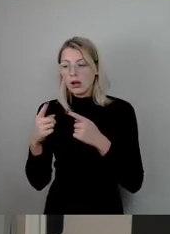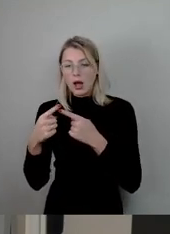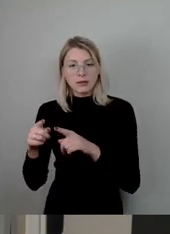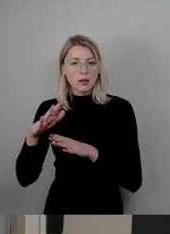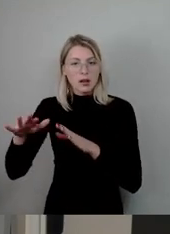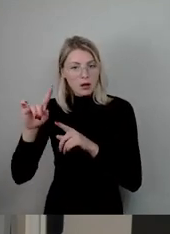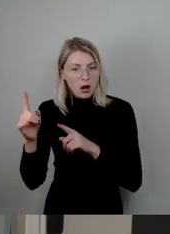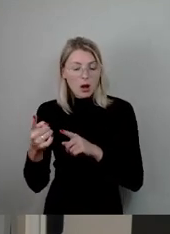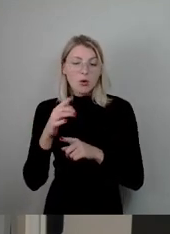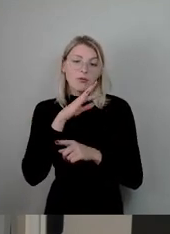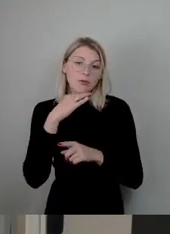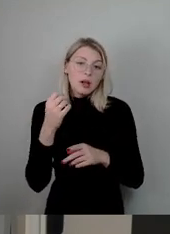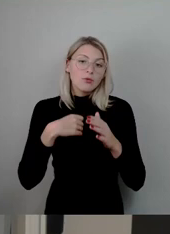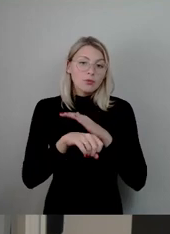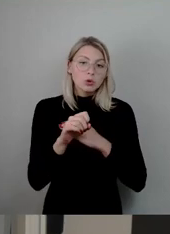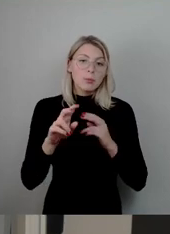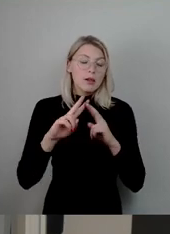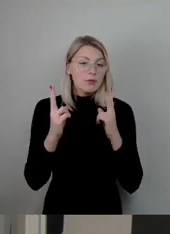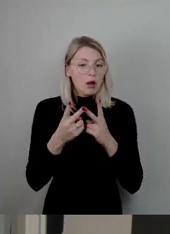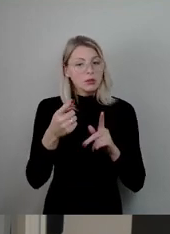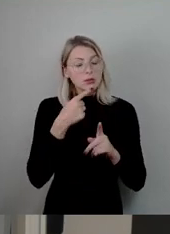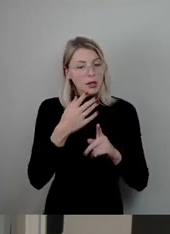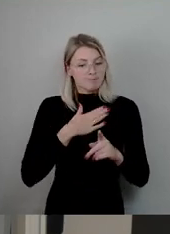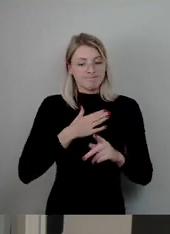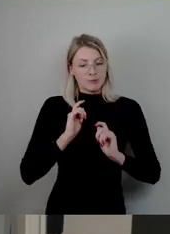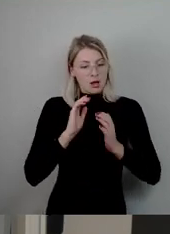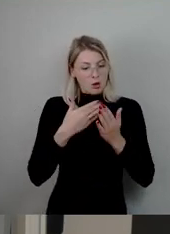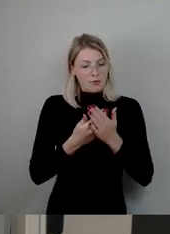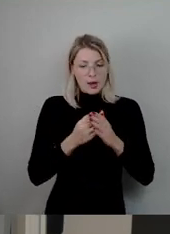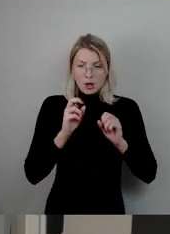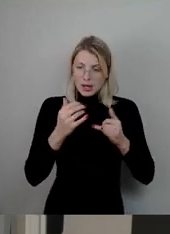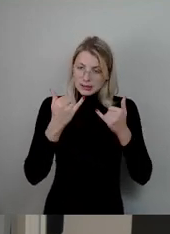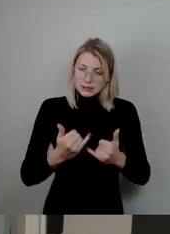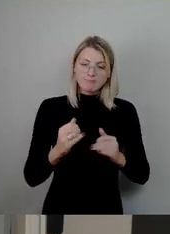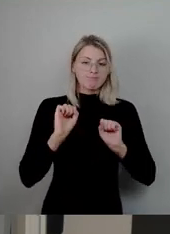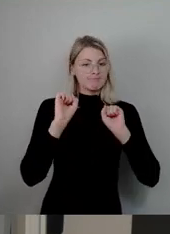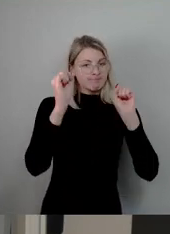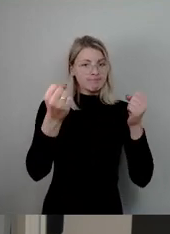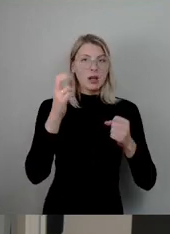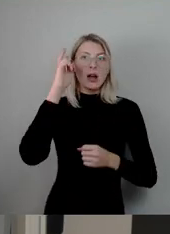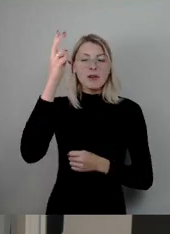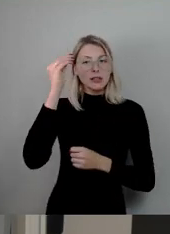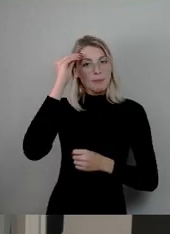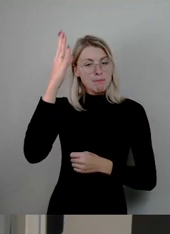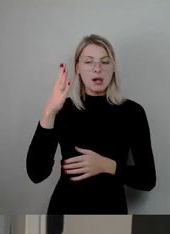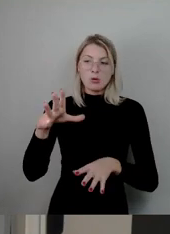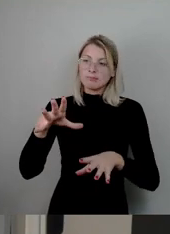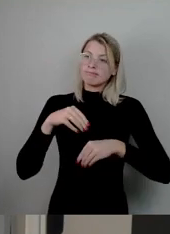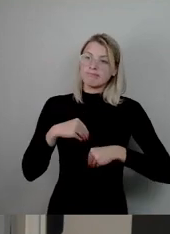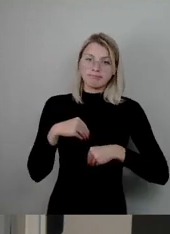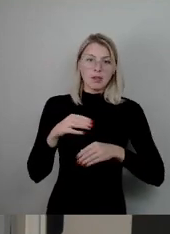deswegen zur Aufgabe gemacht. Sie sind richtig Akteure der Erwachsenenbildung im Bereich Grundbildung.